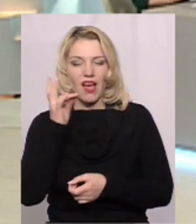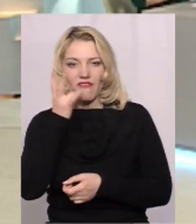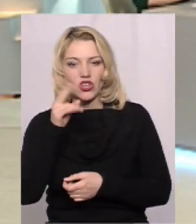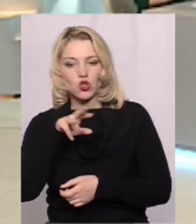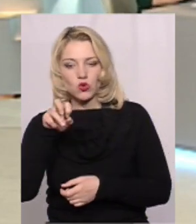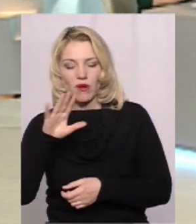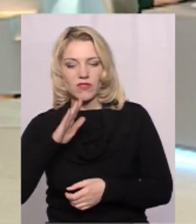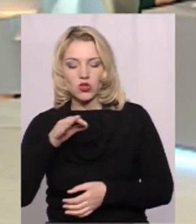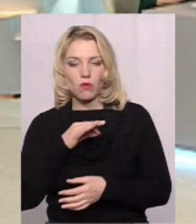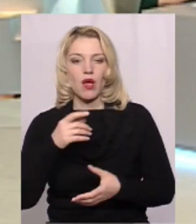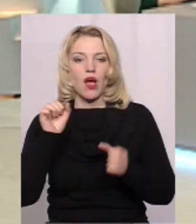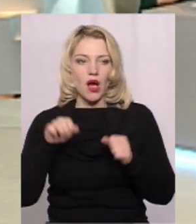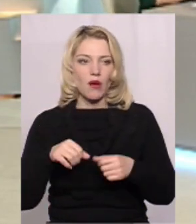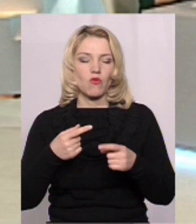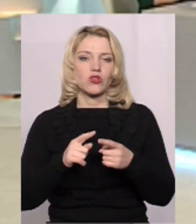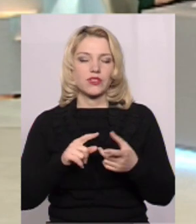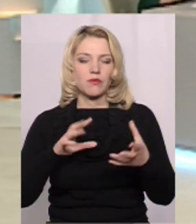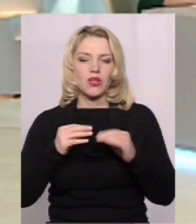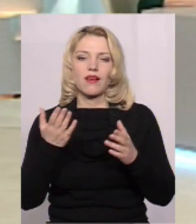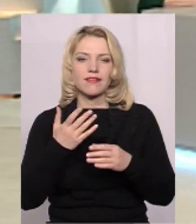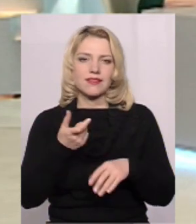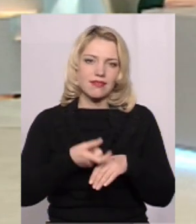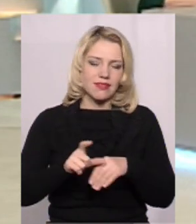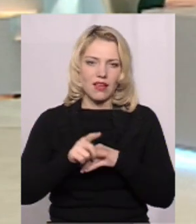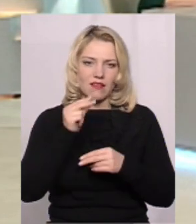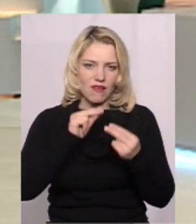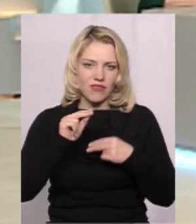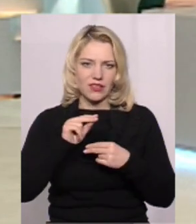підсумувати, які засоби у цій справі найефективніші?